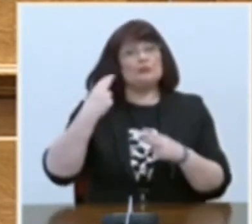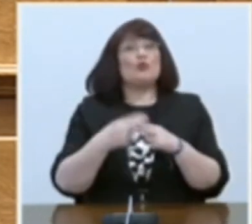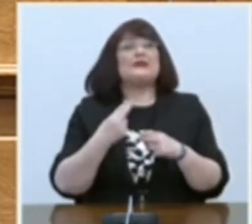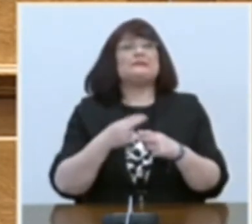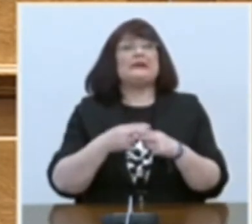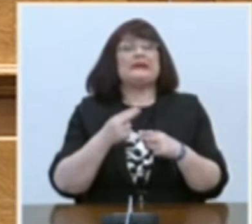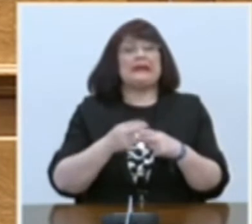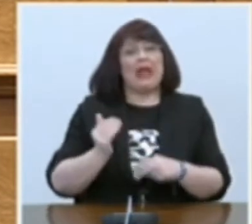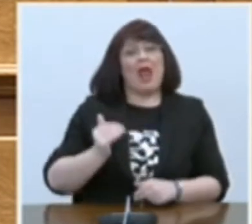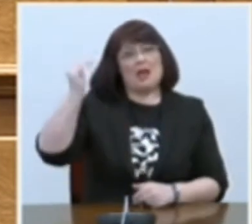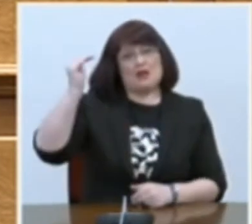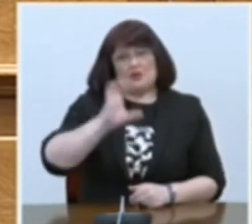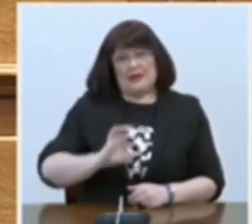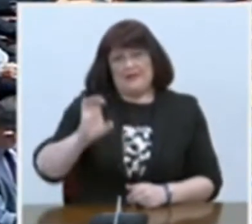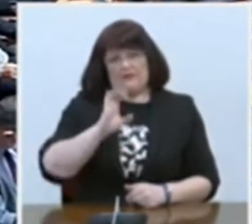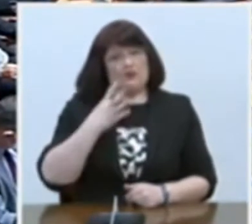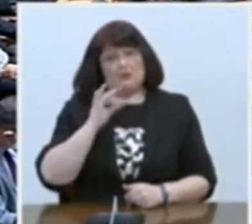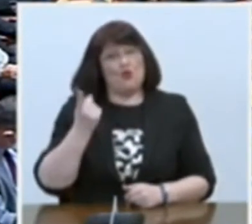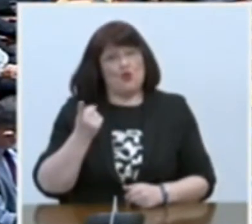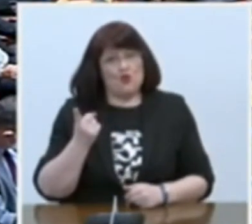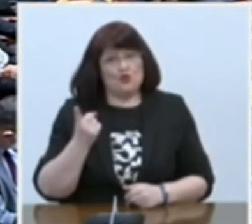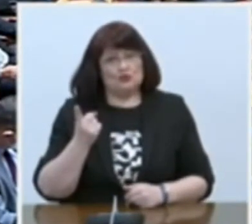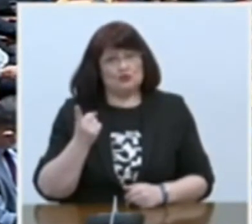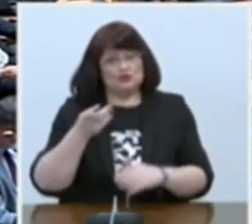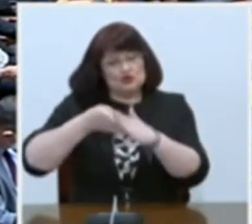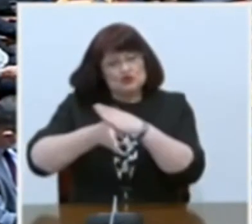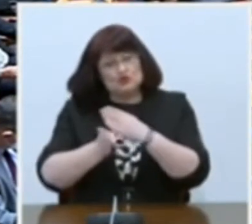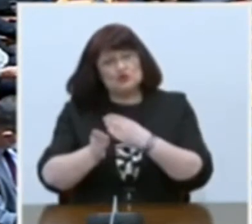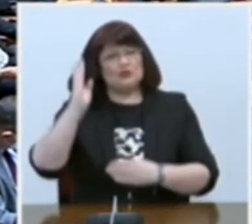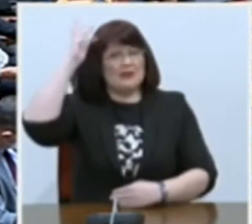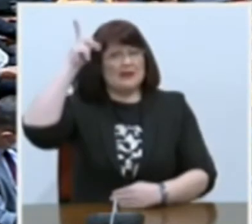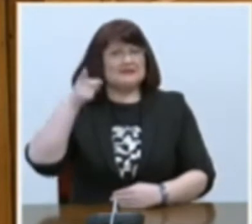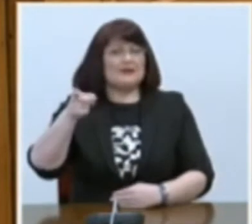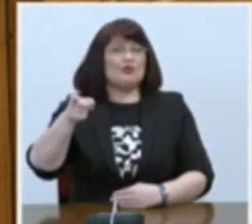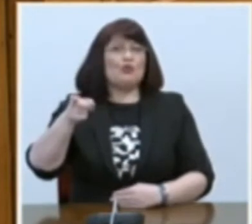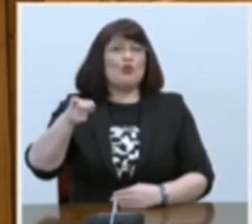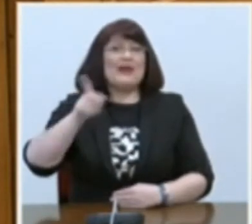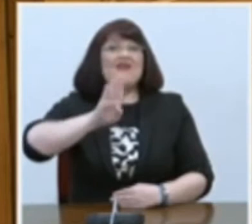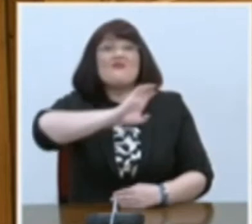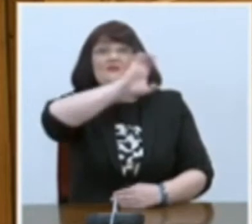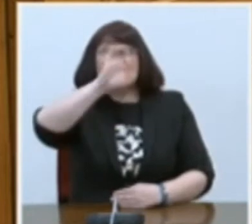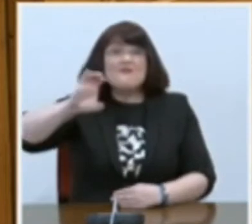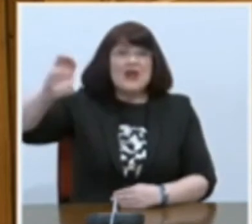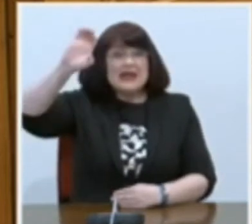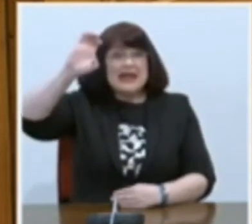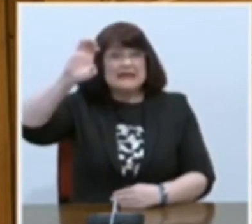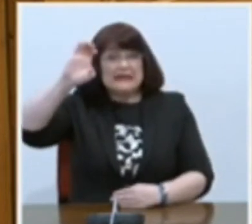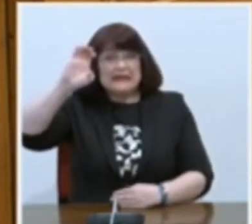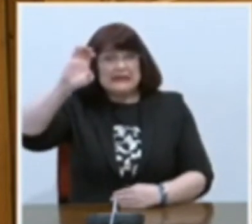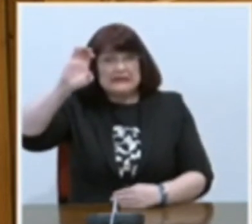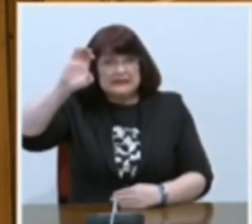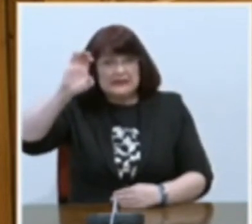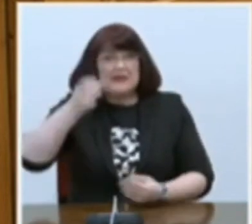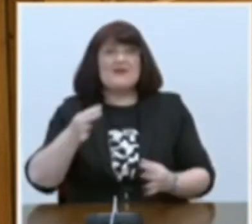Ευρώπη. Καθώς μέσω αυτής θα μπορούν οι χώρες της Βαλκανικής να εφοδιάζονται με φυσικό αέριο,